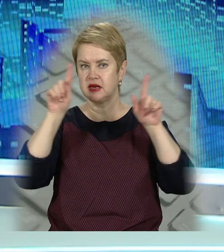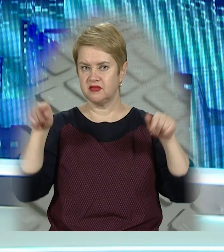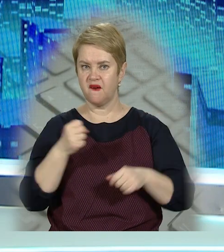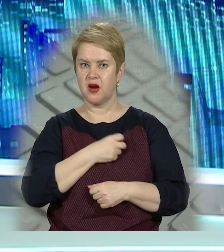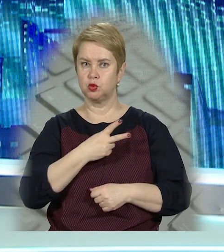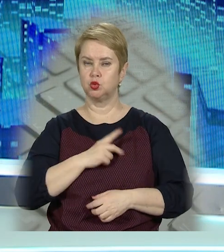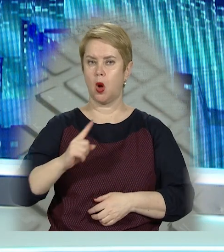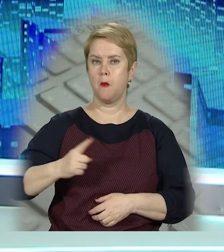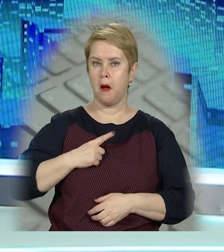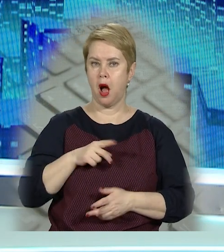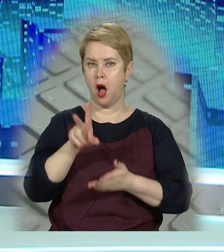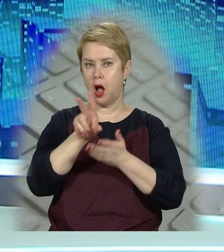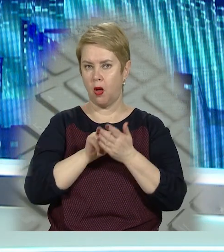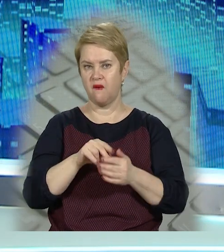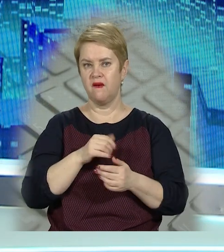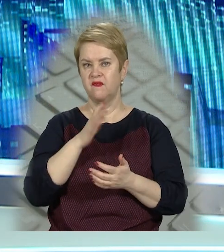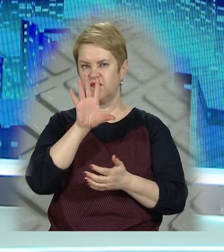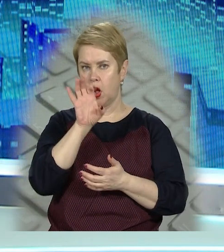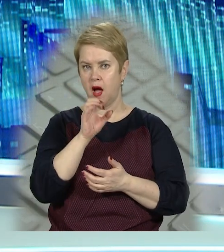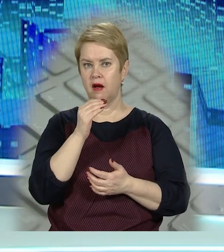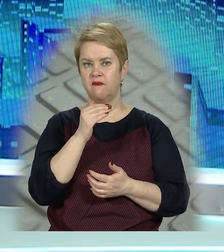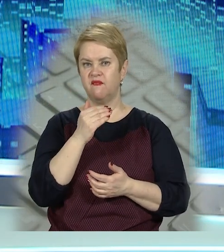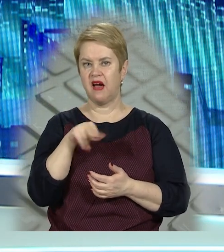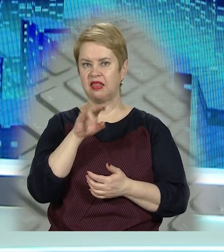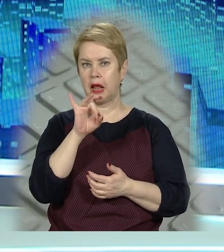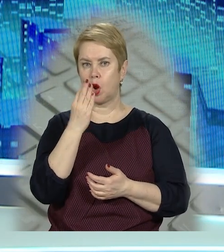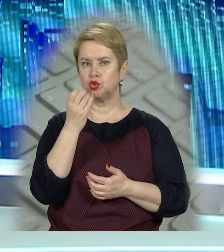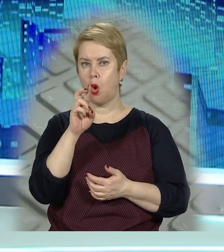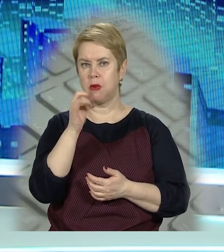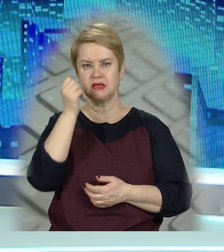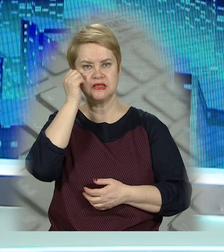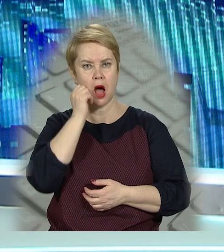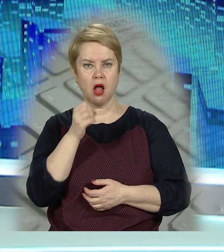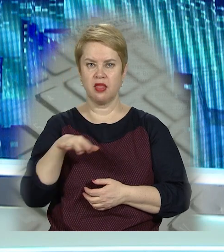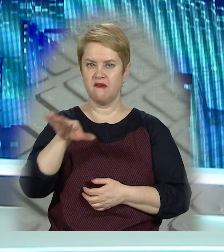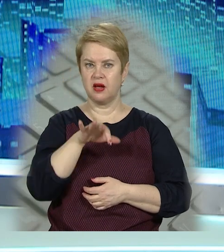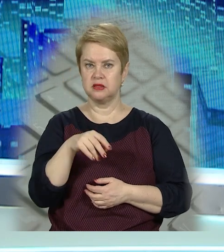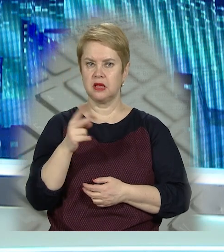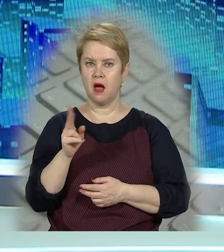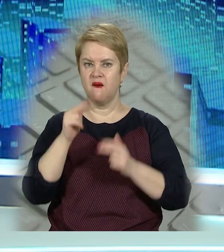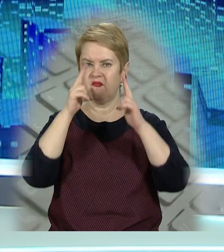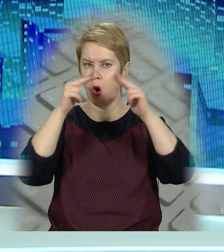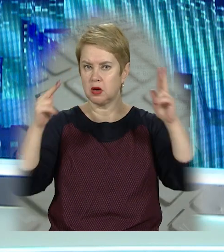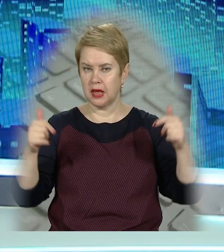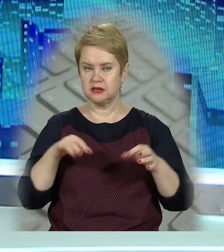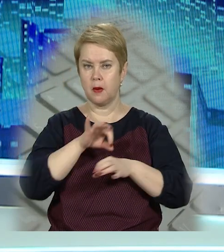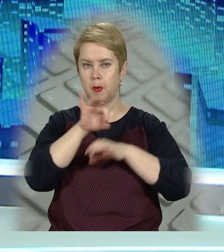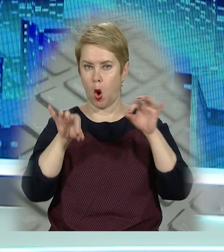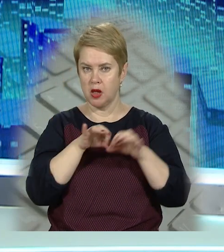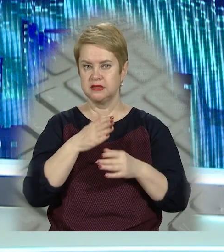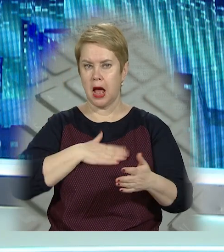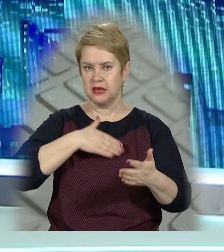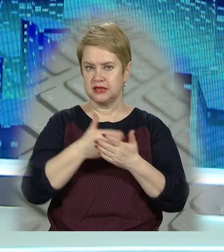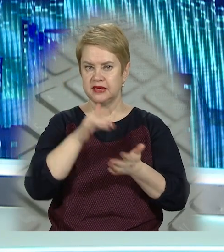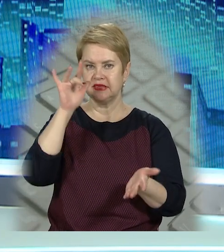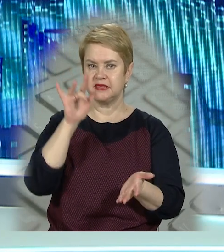французького майстра аналогової фотографії Фредеріка Шобена. На них старовинні європейські фортеці. У Дніпрі проєкт реалізовано за